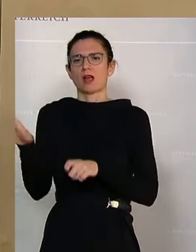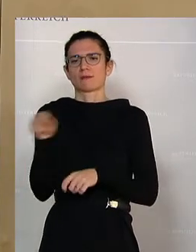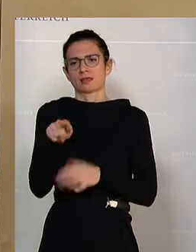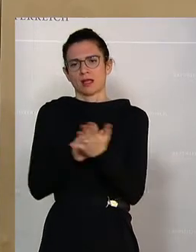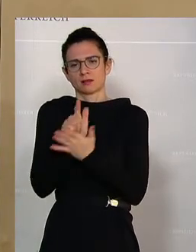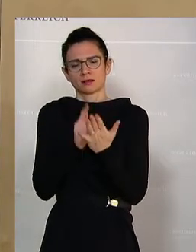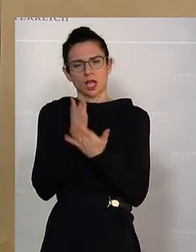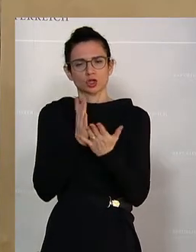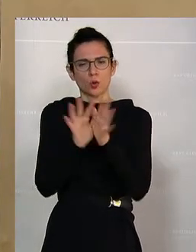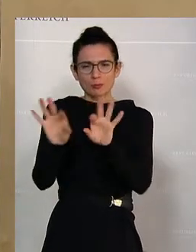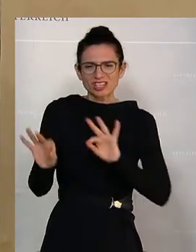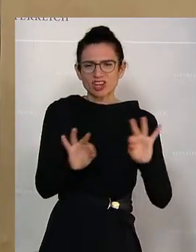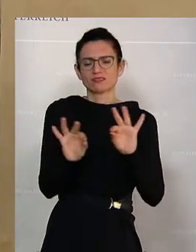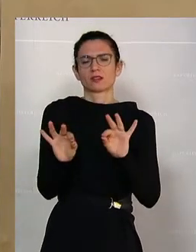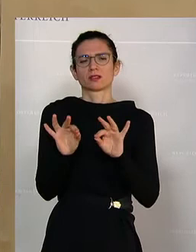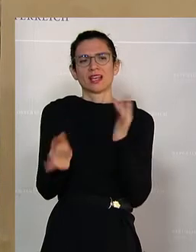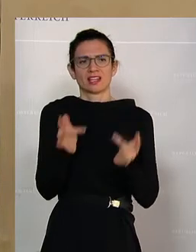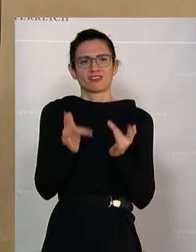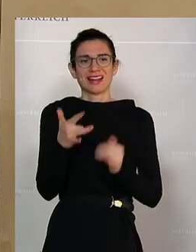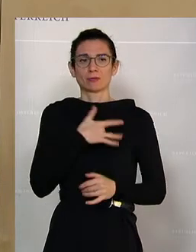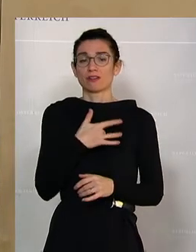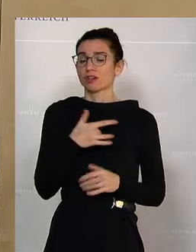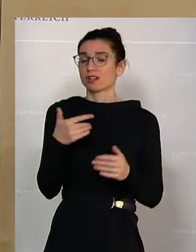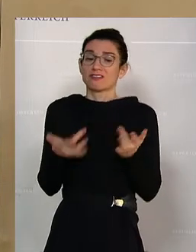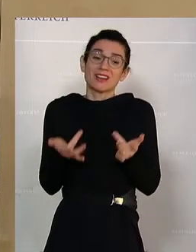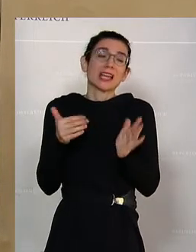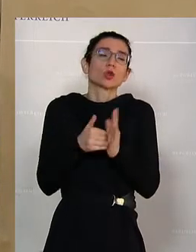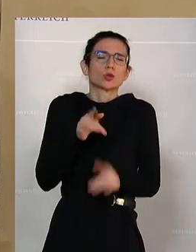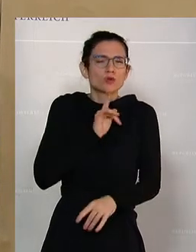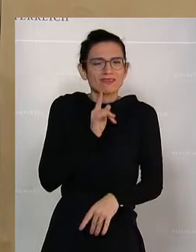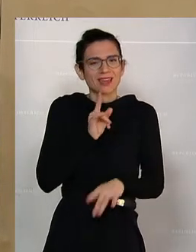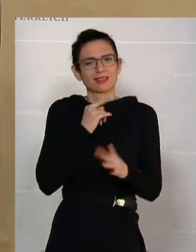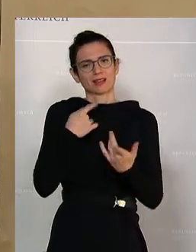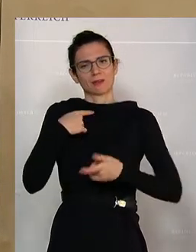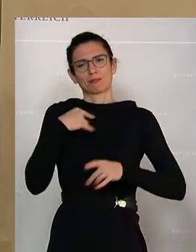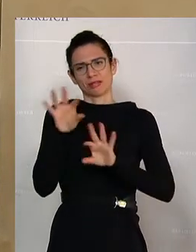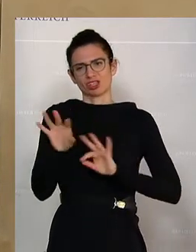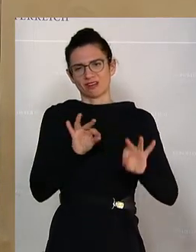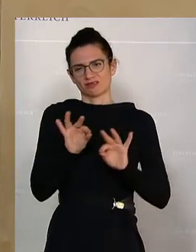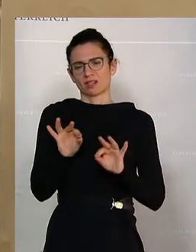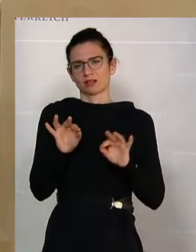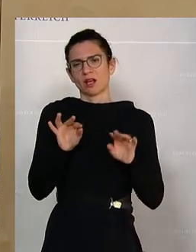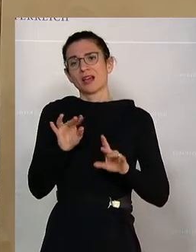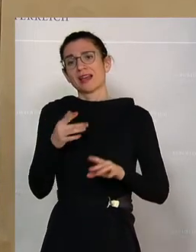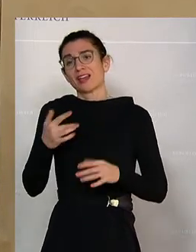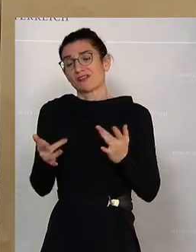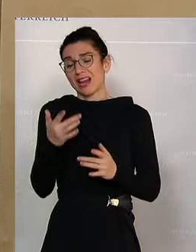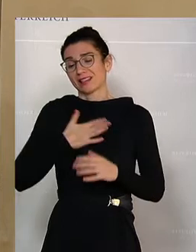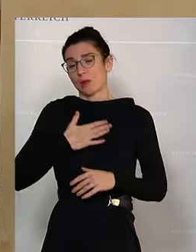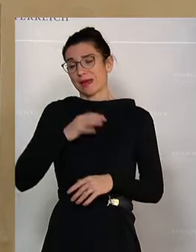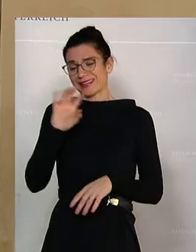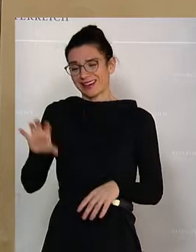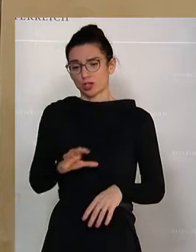Zeit auseinandergesetzt. Vielleicht hat sich die Bevölkerung noch nicht genug mit dieser Zeit auseinandergesetzt, gerade auch in unserer Region. Ich sehe